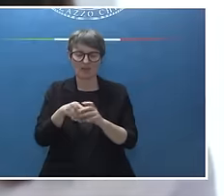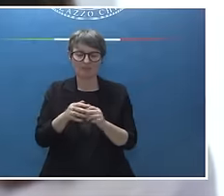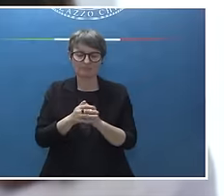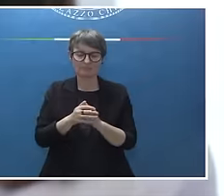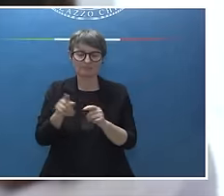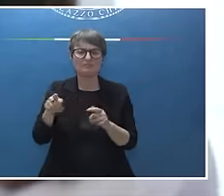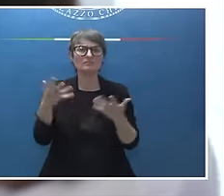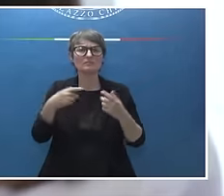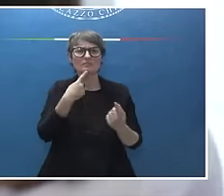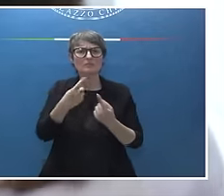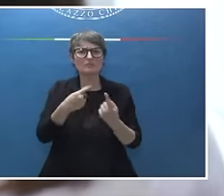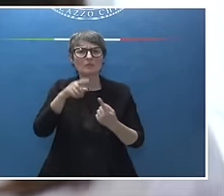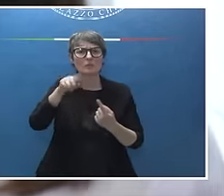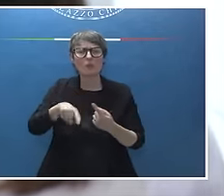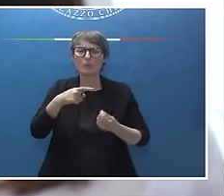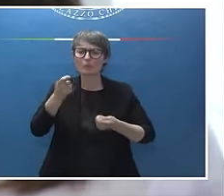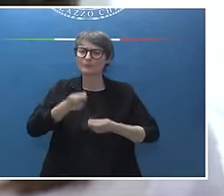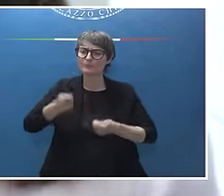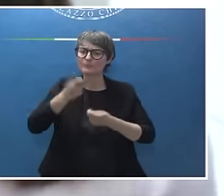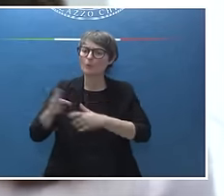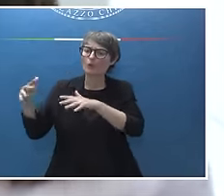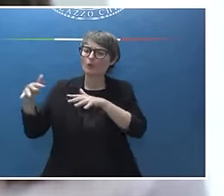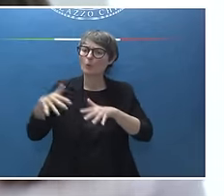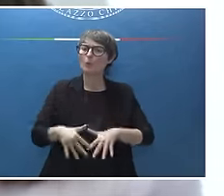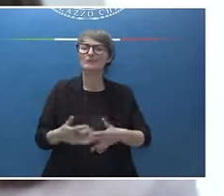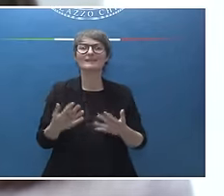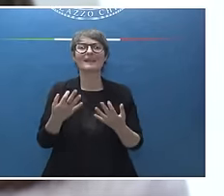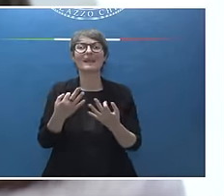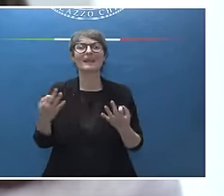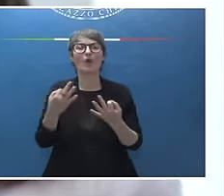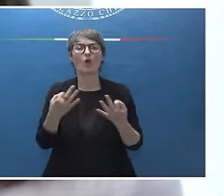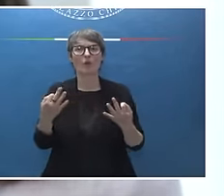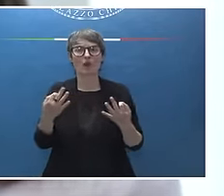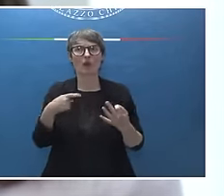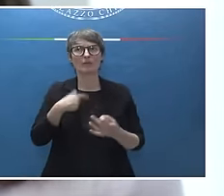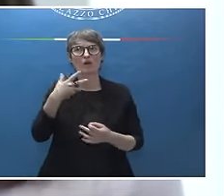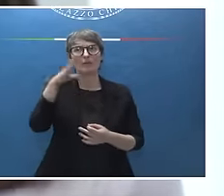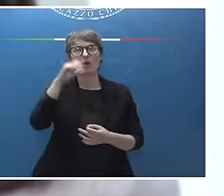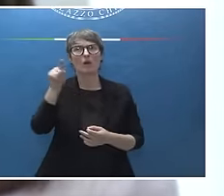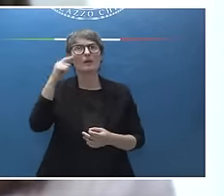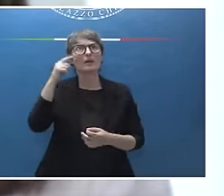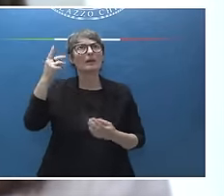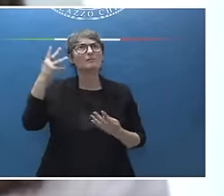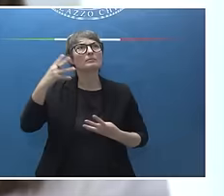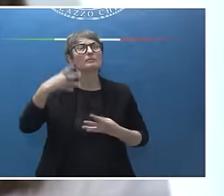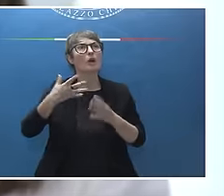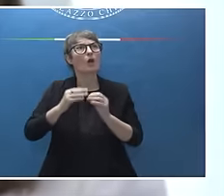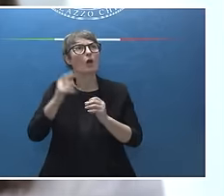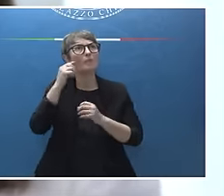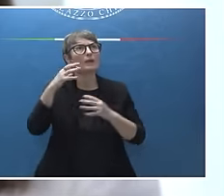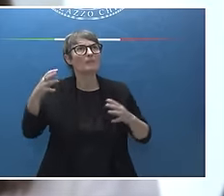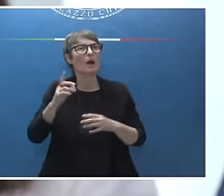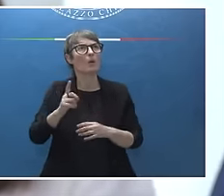incentivare i flussi regolari, volevo capire che tipo di soluzione avete immaginato su questo fronte, per quanto riguarda la coalizione